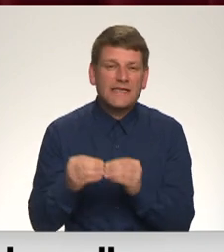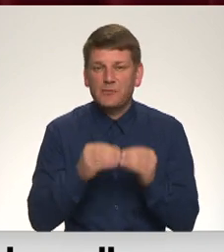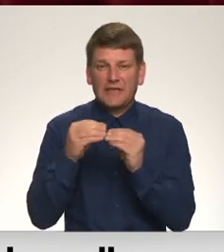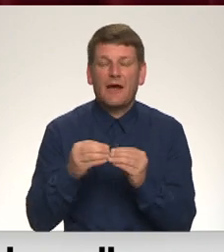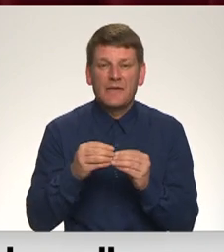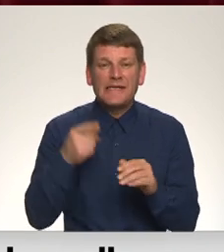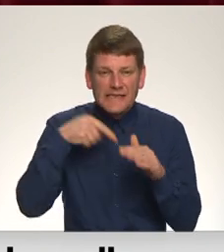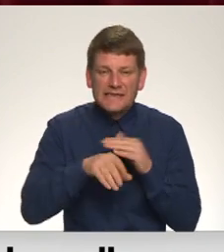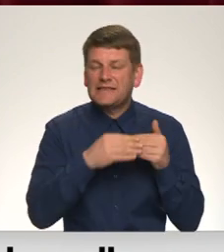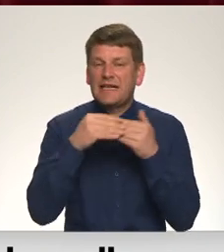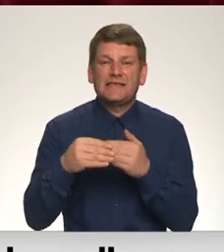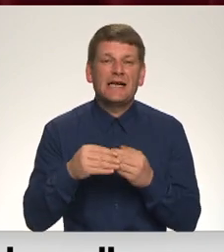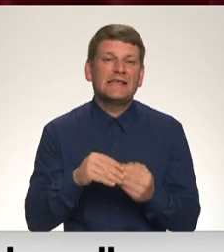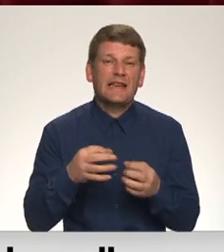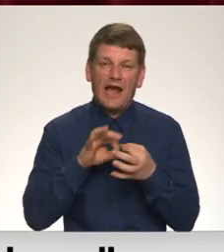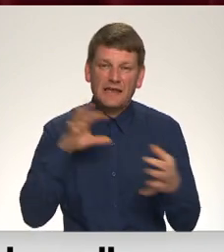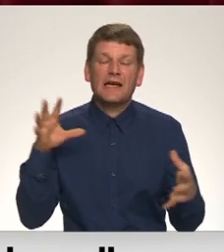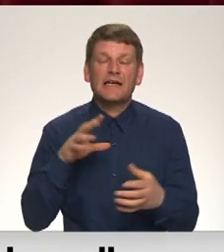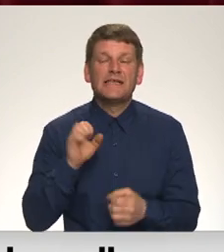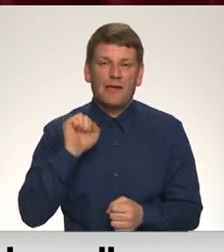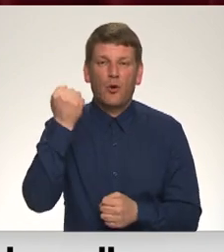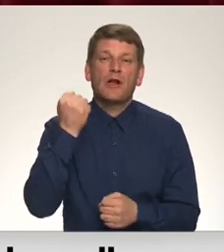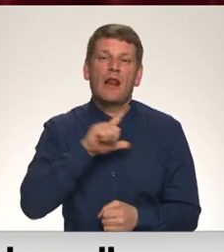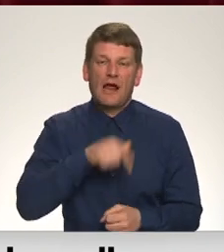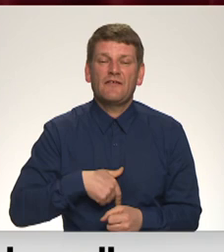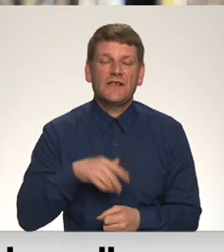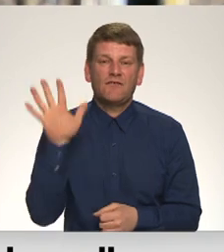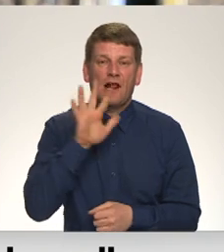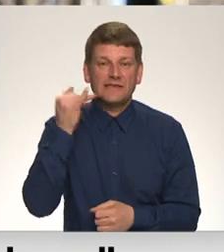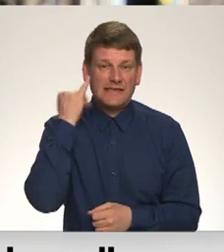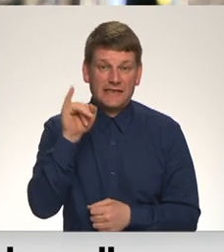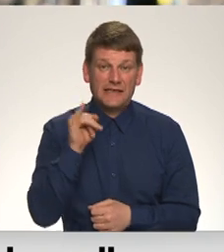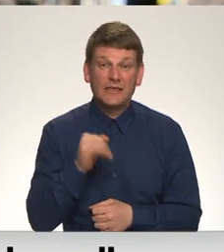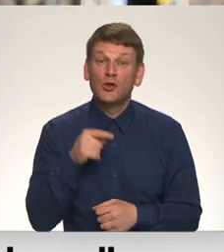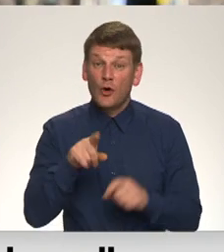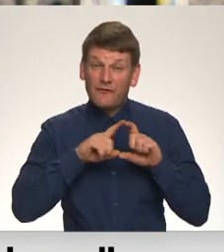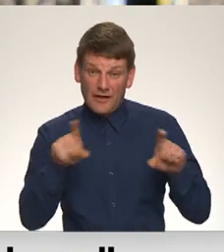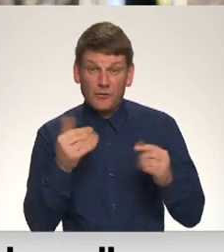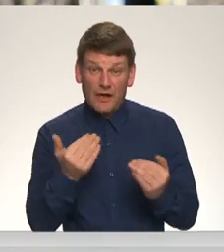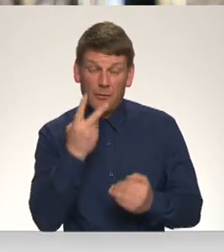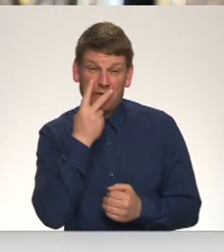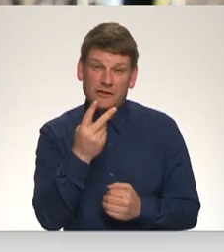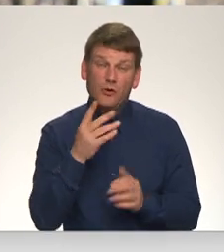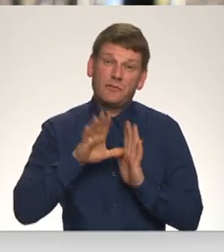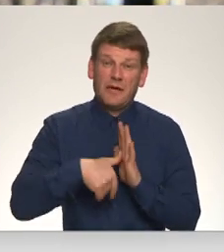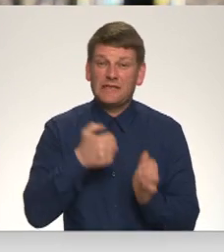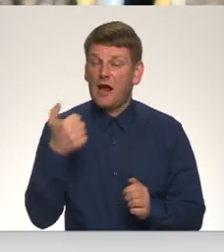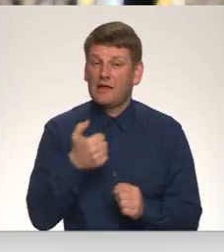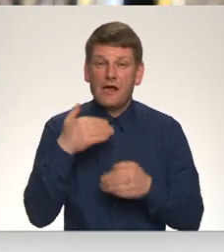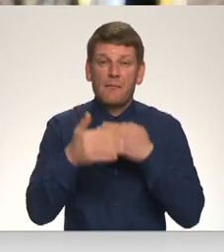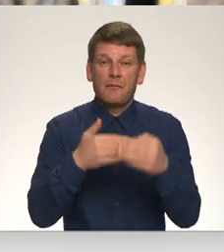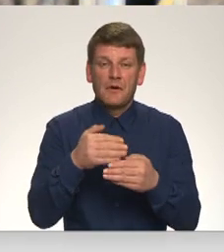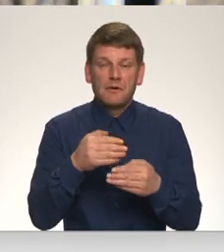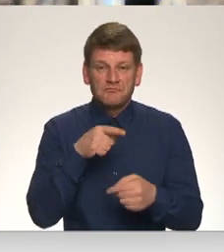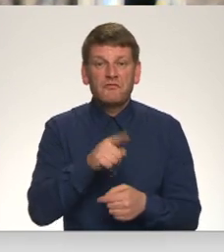neatkarīgās un demokrātiskās Latvijas valsts ideju. To filmu tagad paskatījos pēc gadiem un man likās, ka